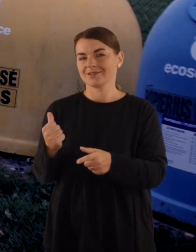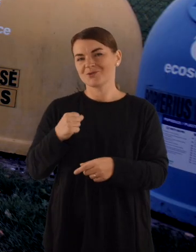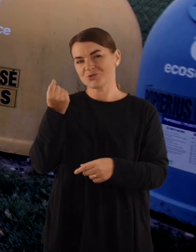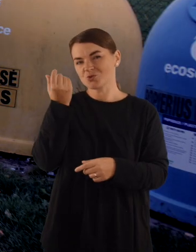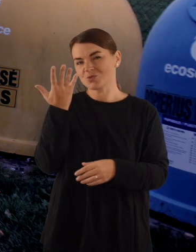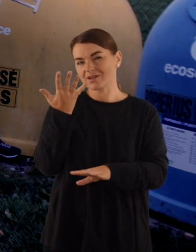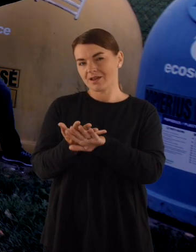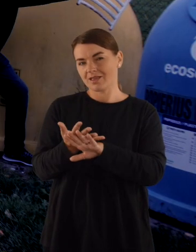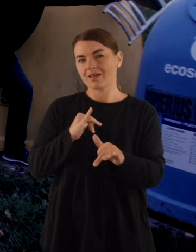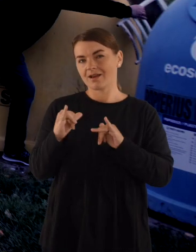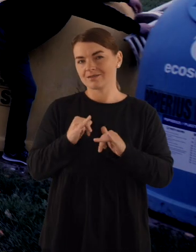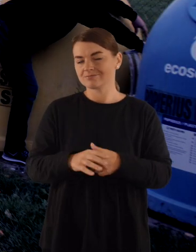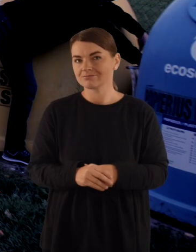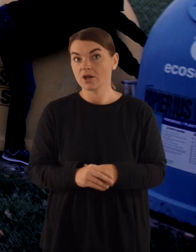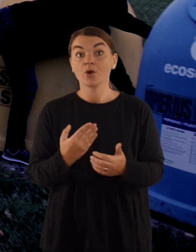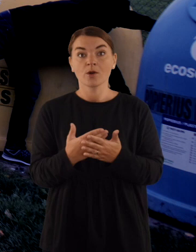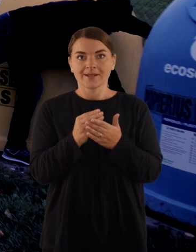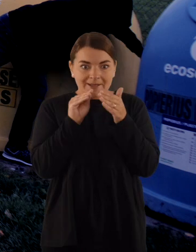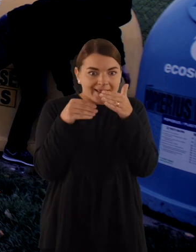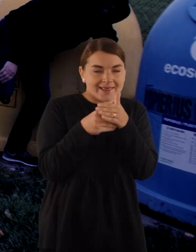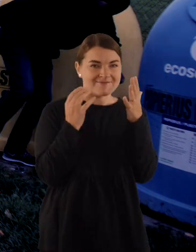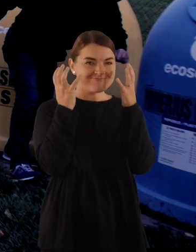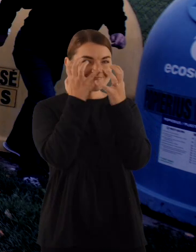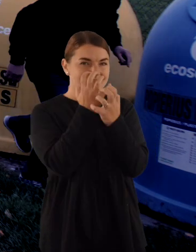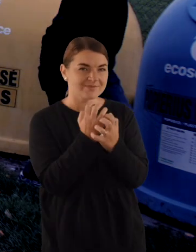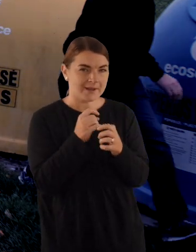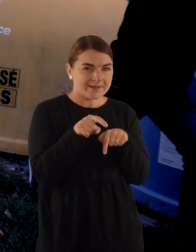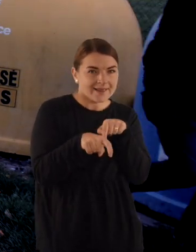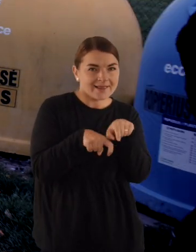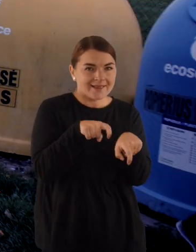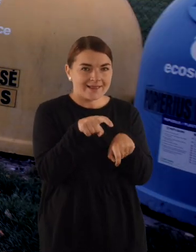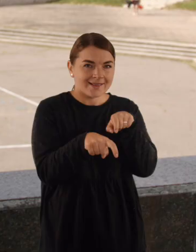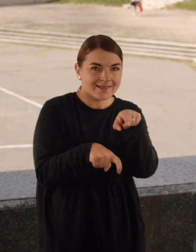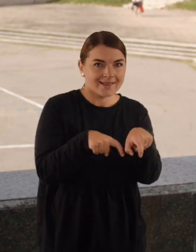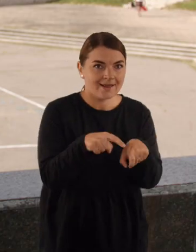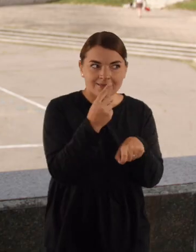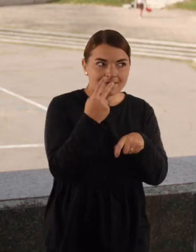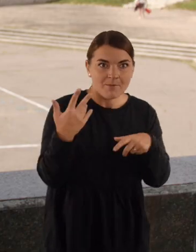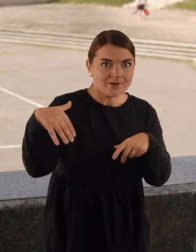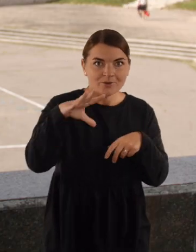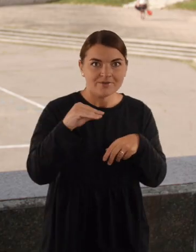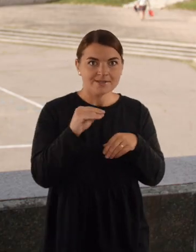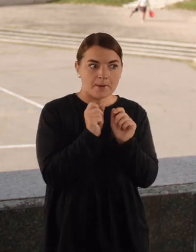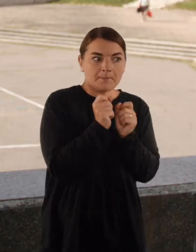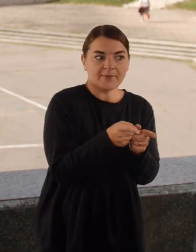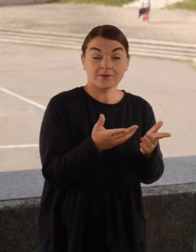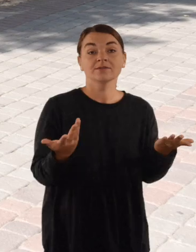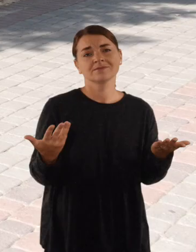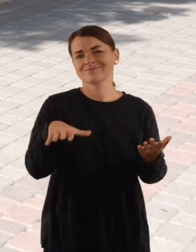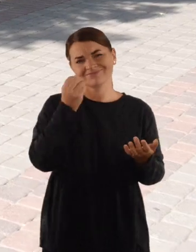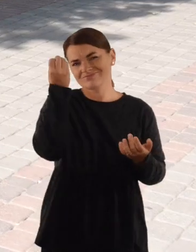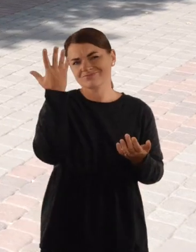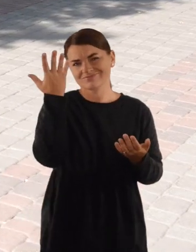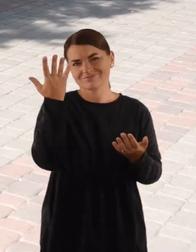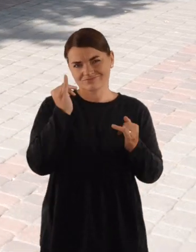daro negerai. Nes daro dažniausia pasislėpę vakare, naktį ir tada, kai jo nemato. Tai tas suvaukimas